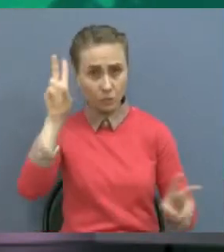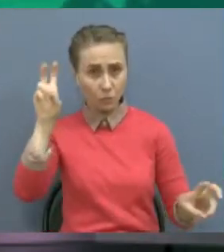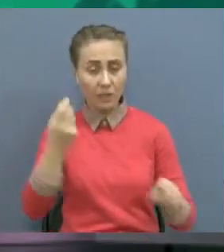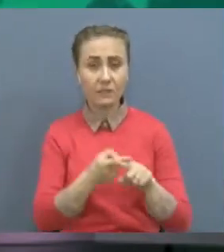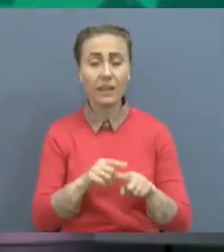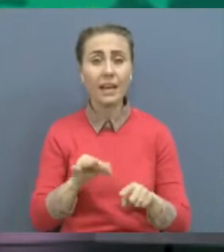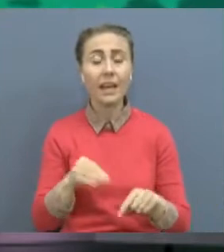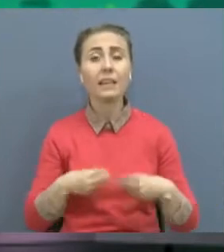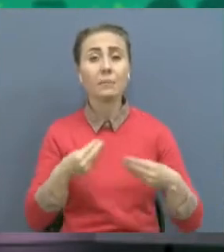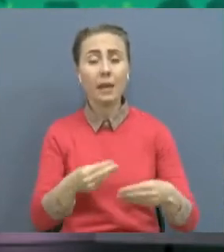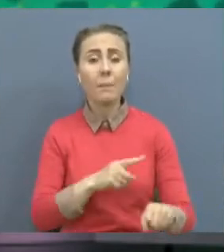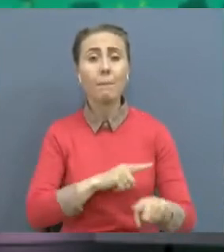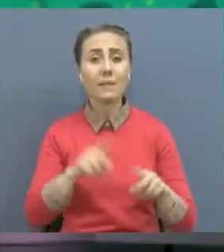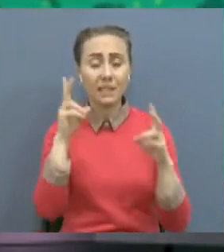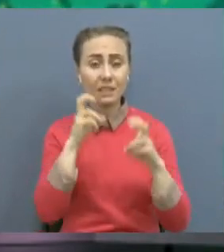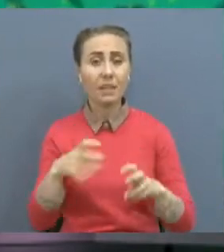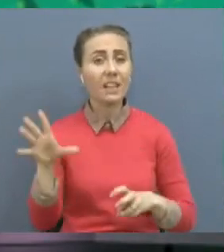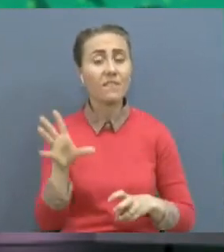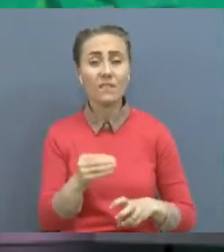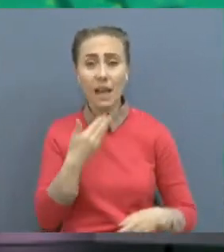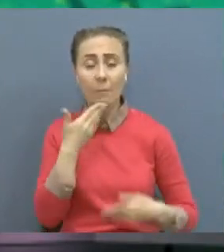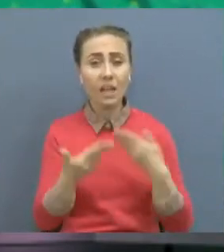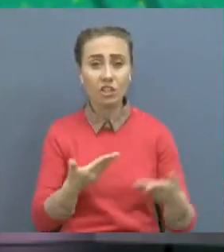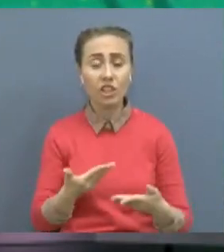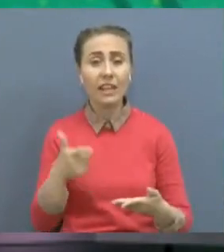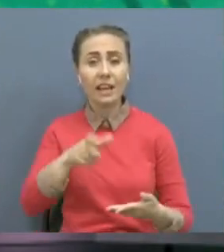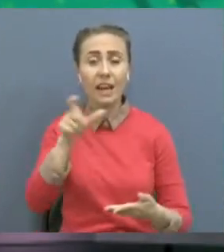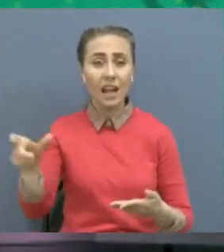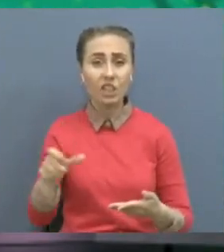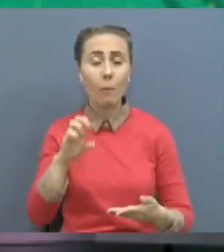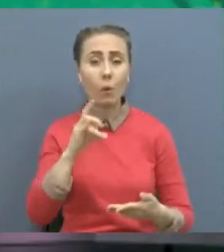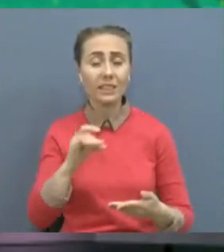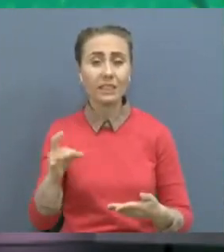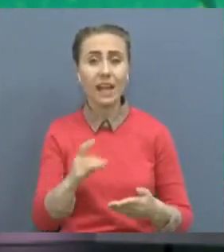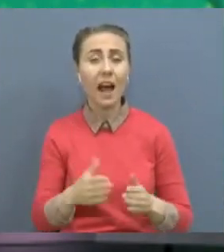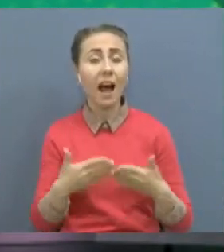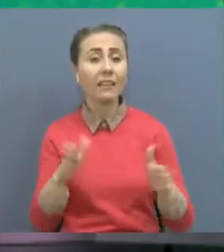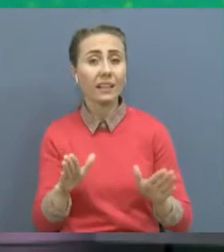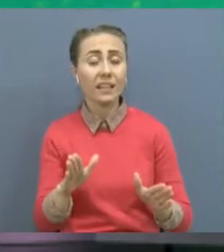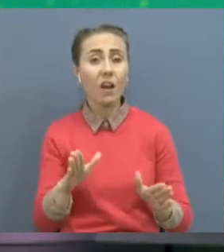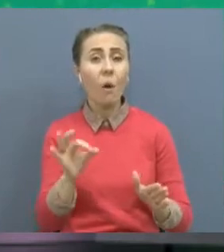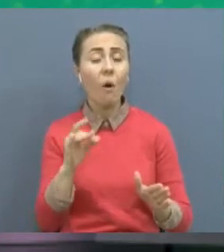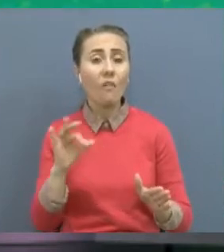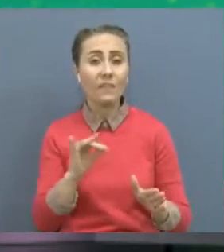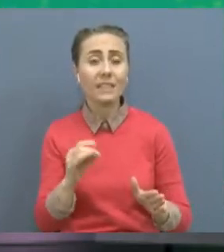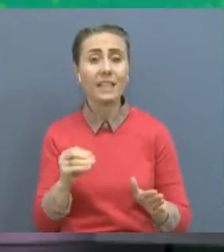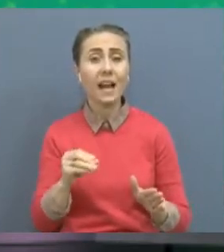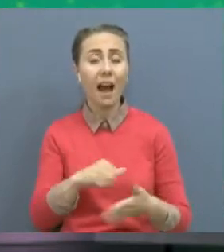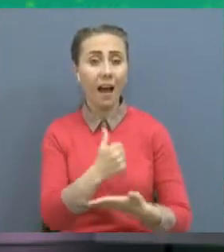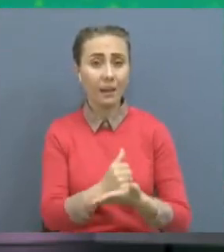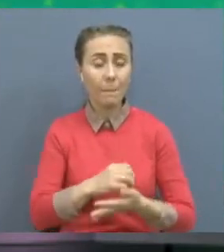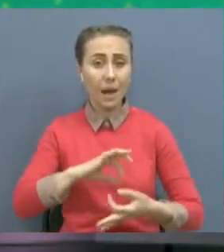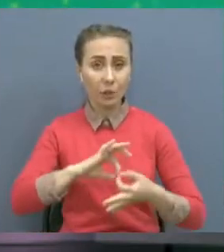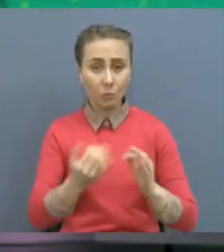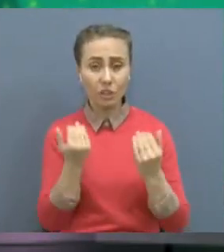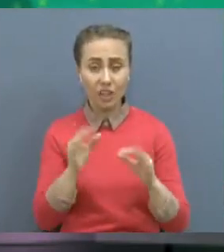туралы мақсатымын детшіктілген. Ол азаматтардың барлық өтінішіліктерін жедел әрі тиімді қарастыруға мүмкіндік береді. Бұрабай ауданда